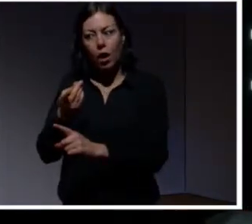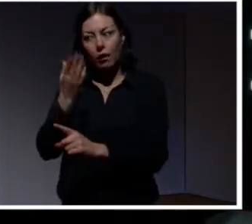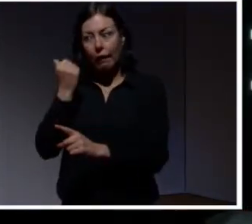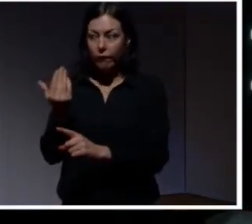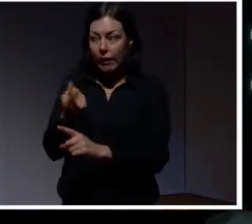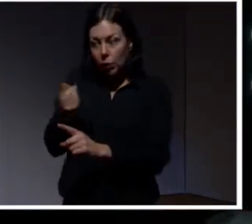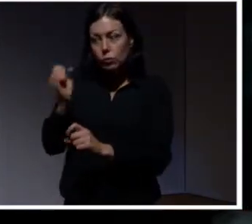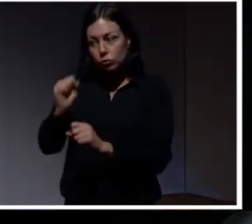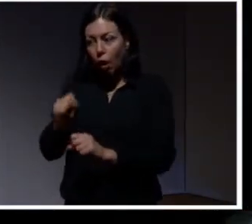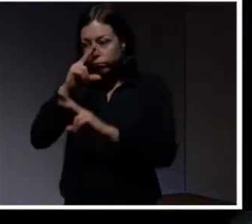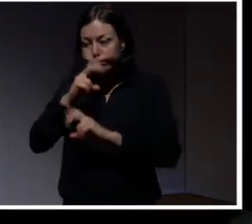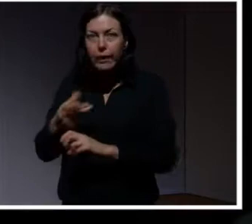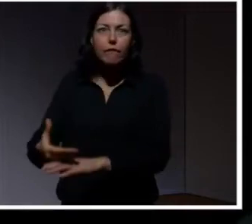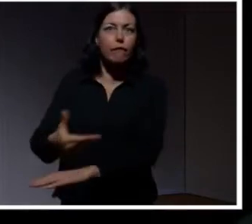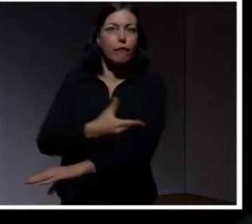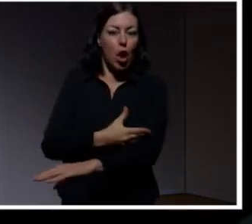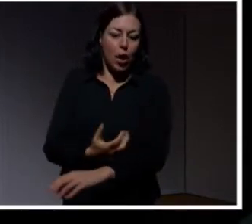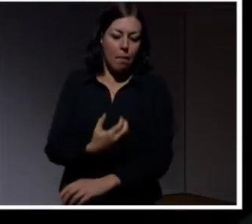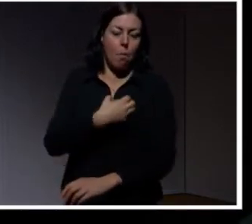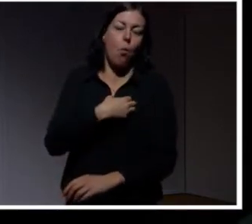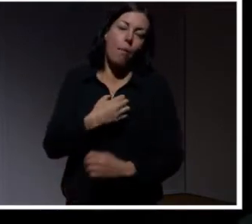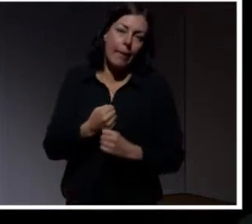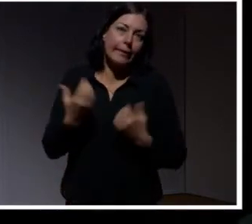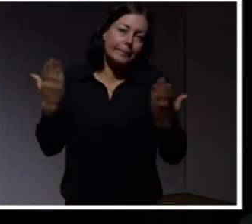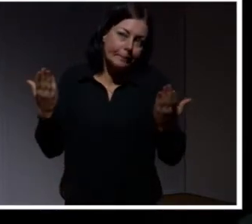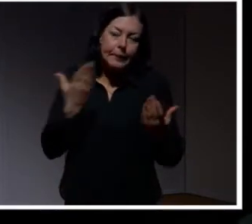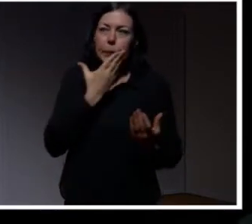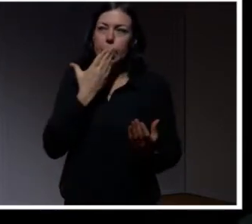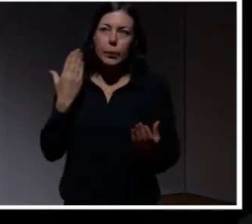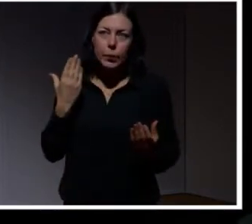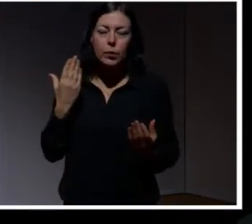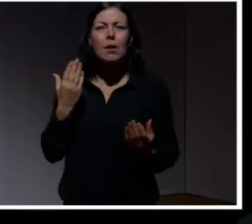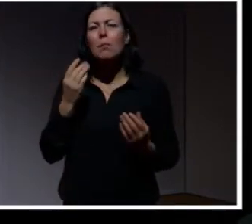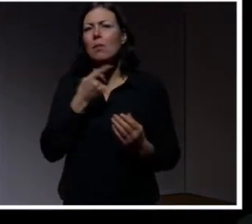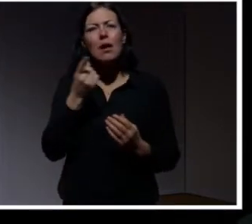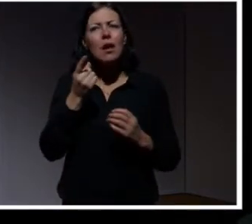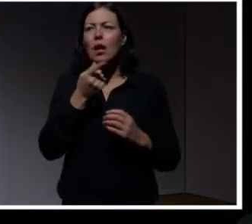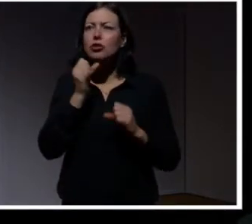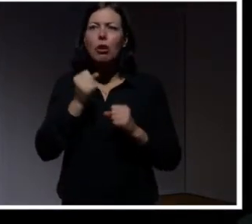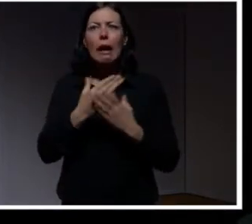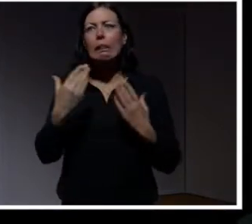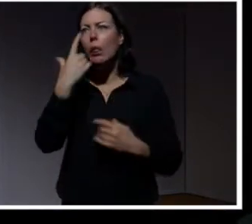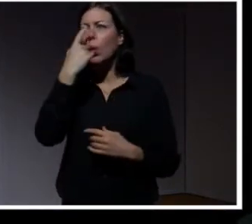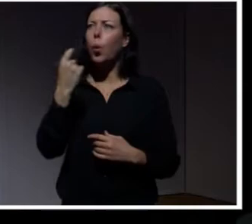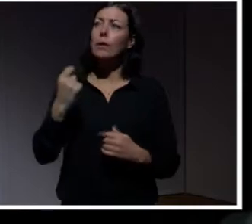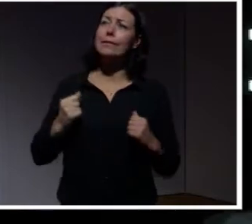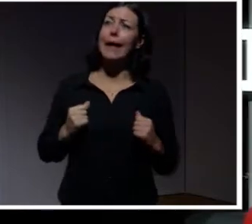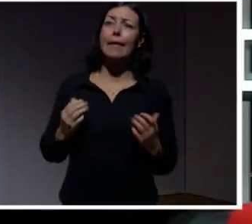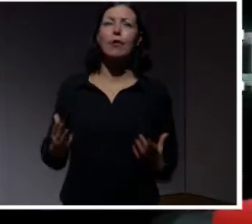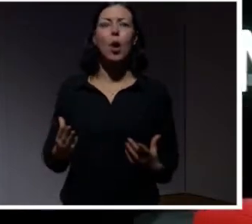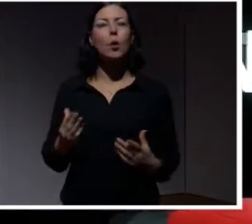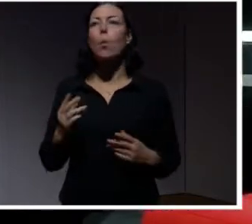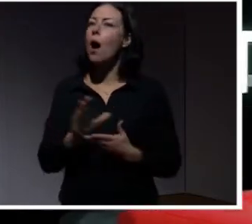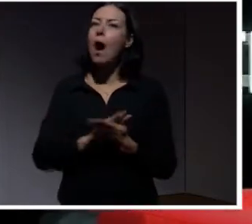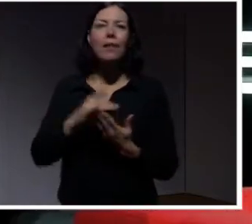lite innan. Skulle jag tro. Men så är det inte. Så man ska inte ta någonting för givet. Och man ska inte lita på